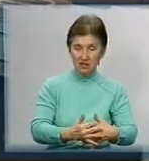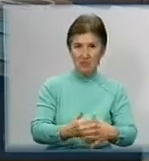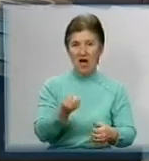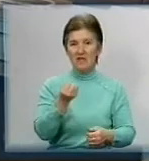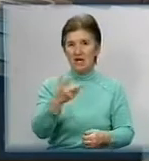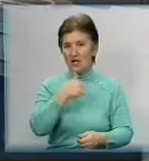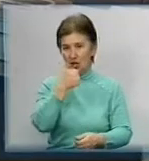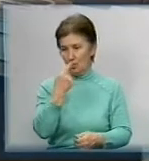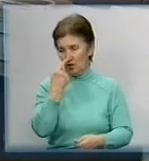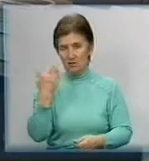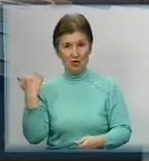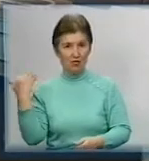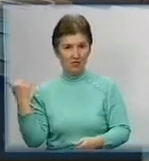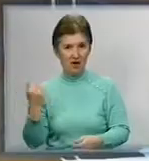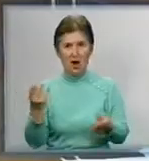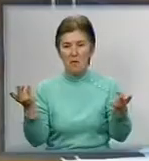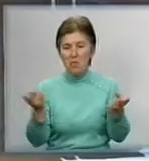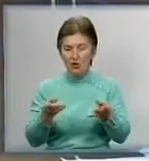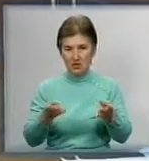років тому потреби у такій кімнаті не було.